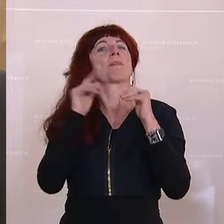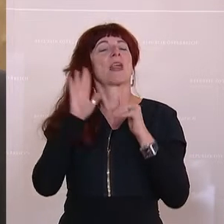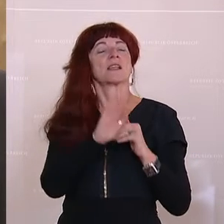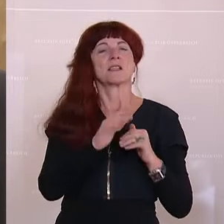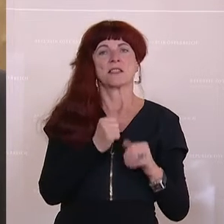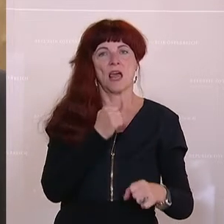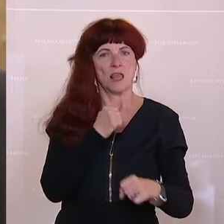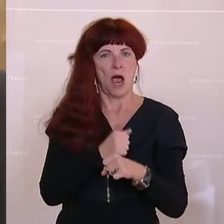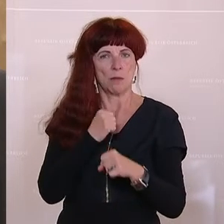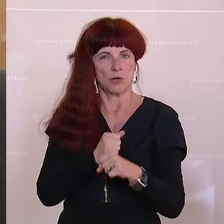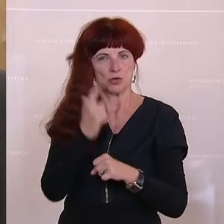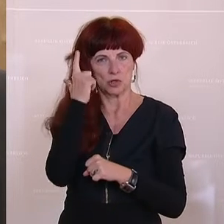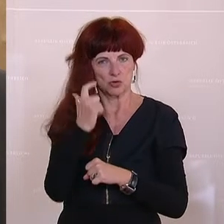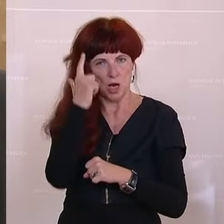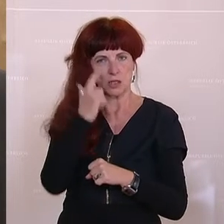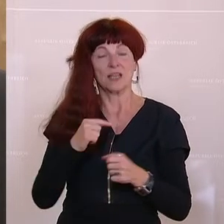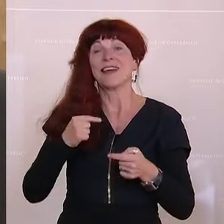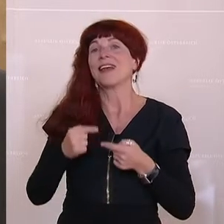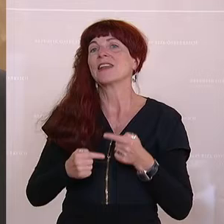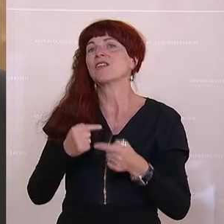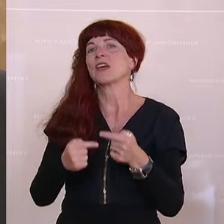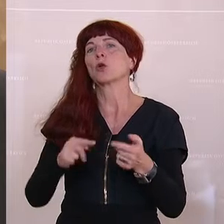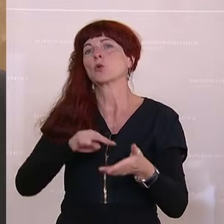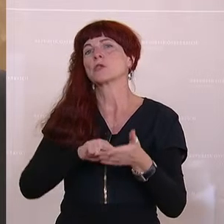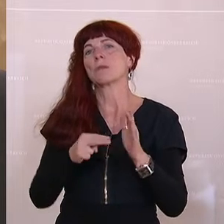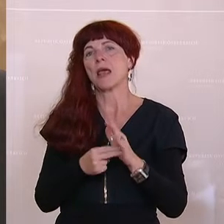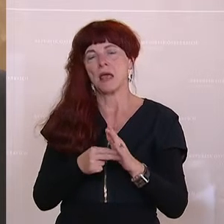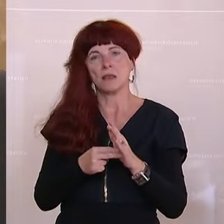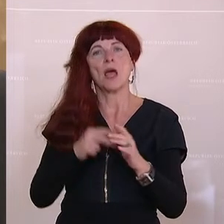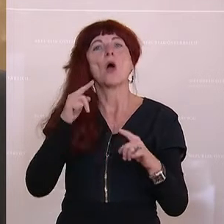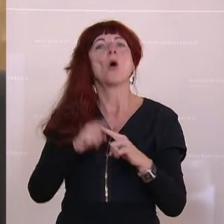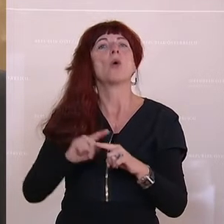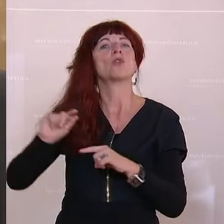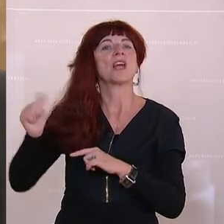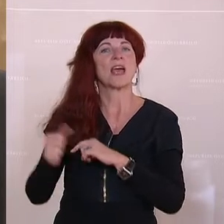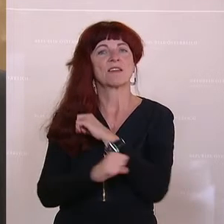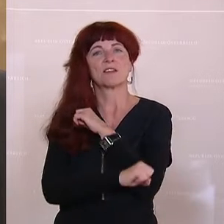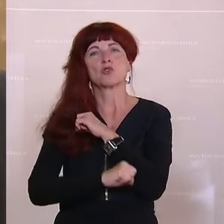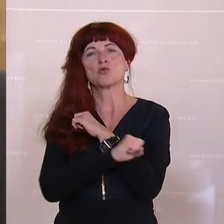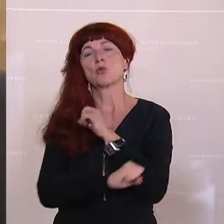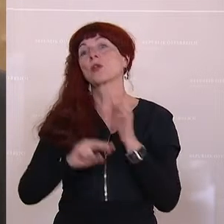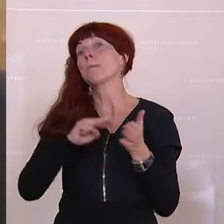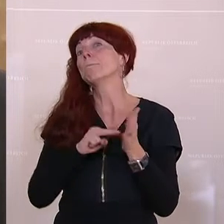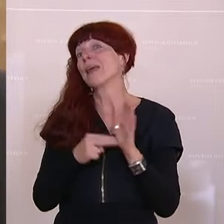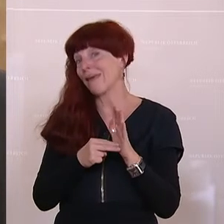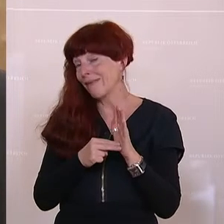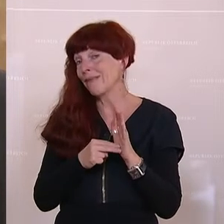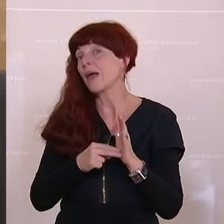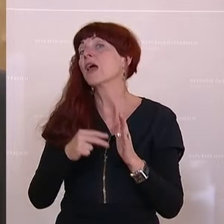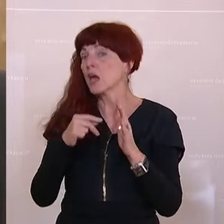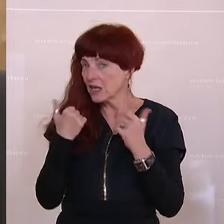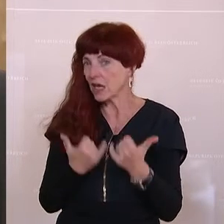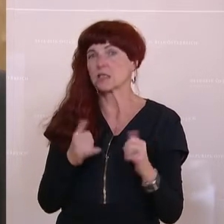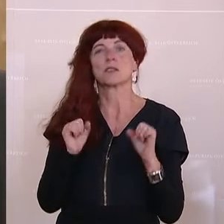Entwicklungsplänen und die Ausarbeitung der ersten Studienpläne nun in Angriff